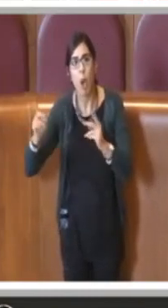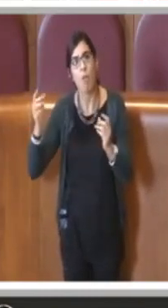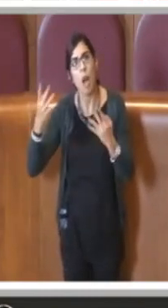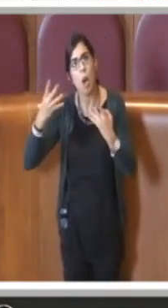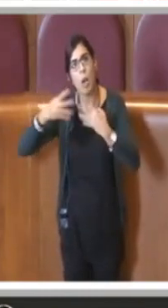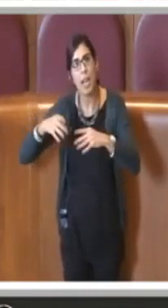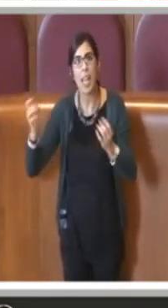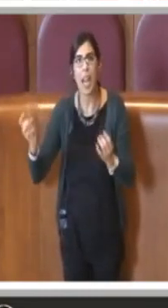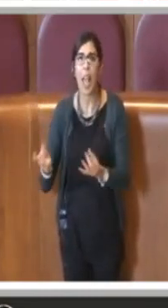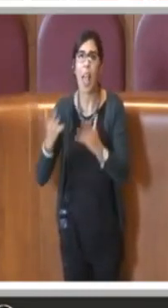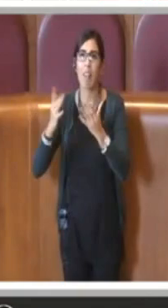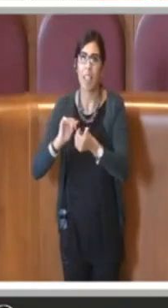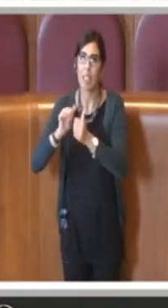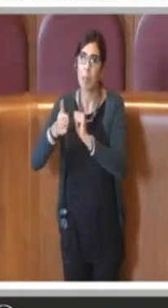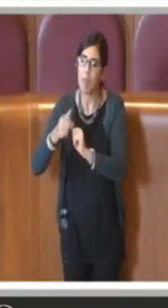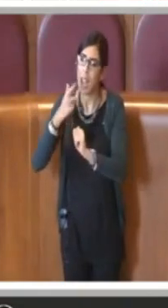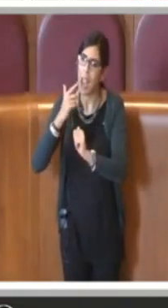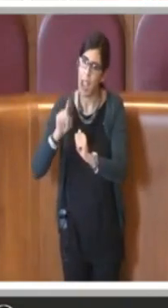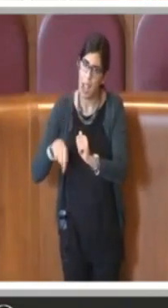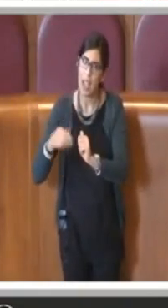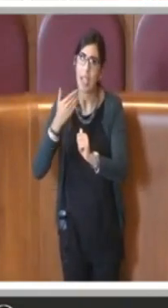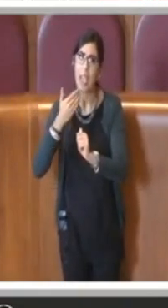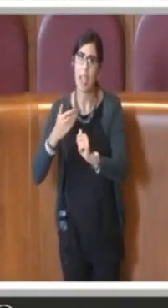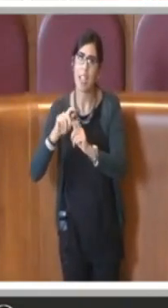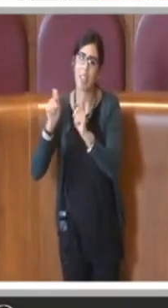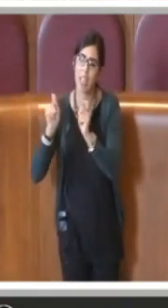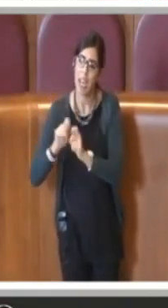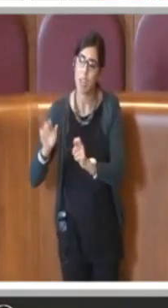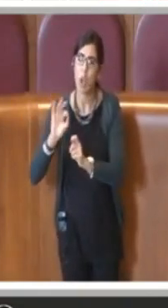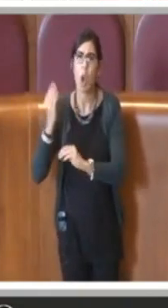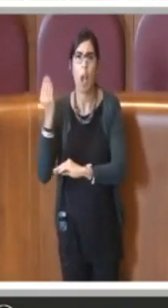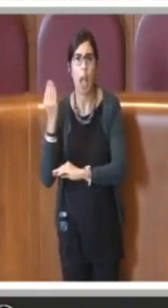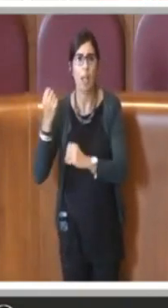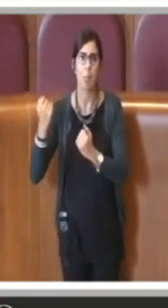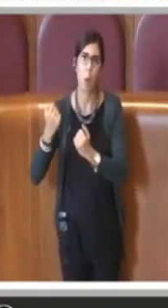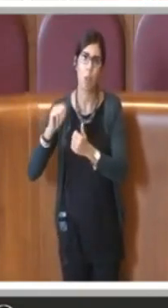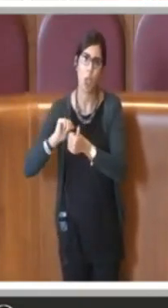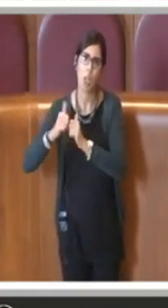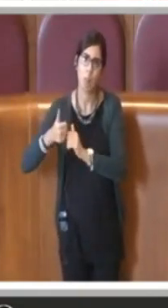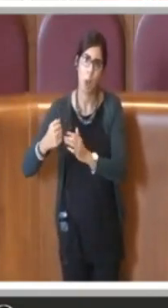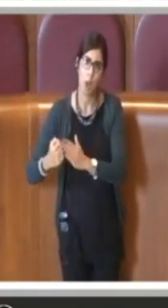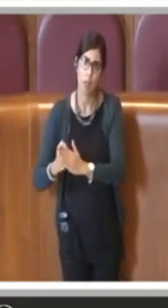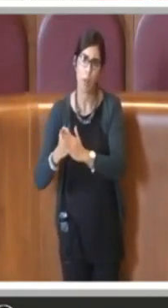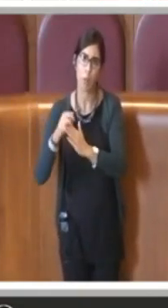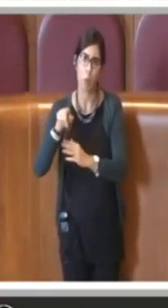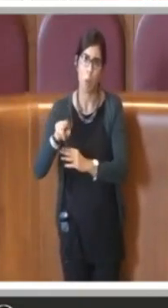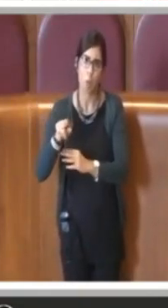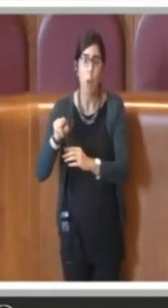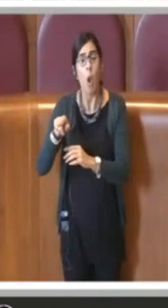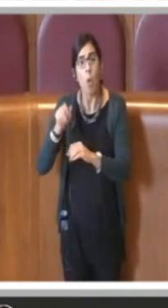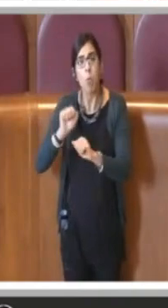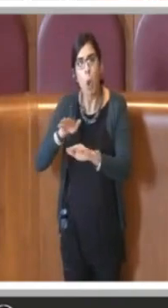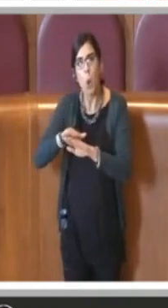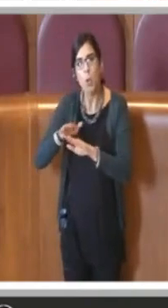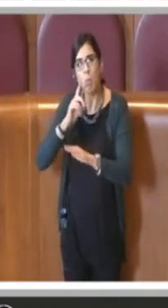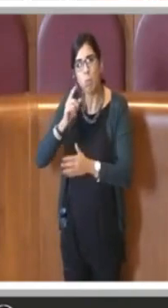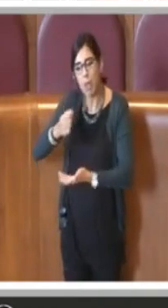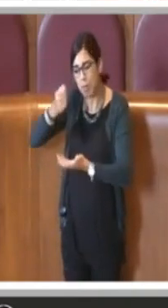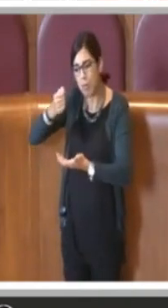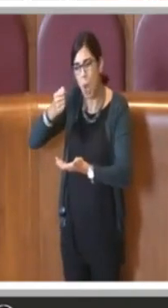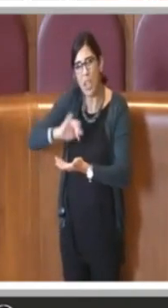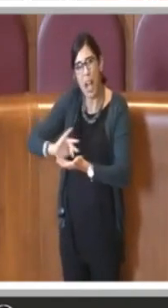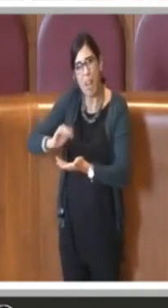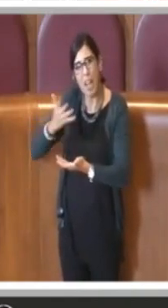con il supporto delle federazioni e degli enti promozioni sportive avendo la possibilità di utilizzare anche gli ultimi